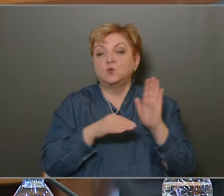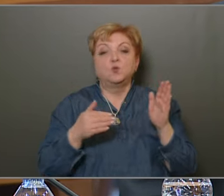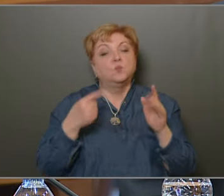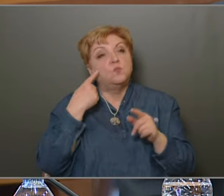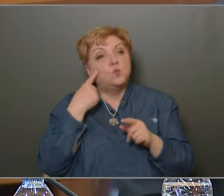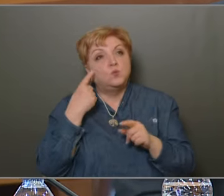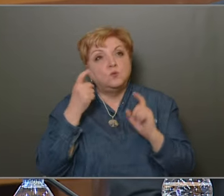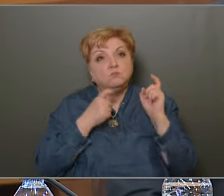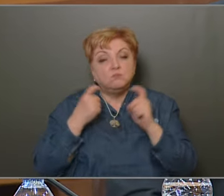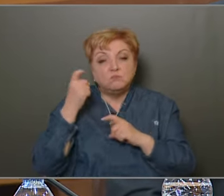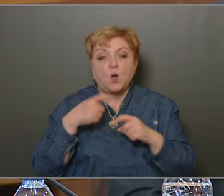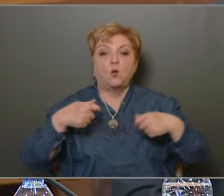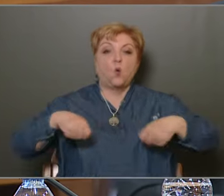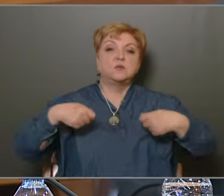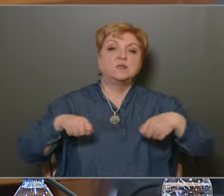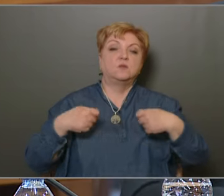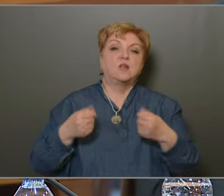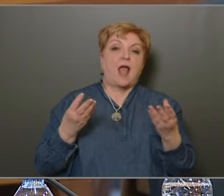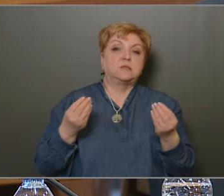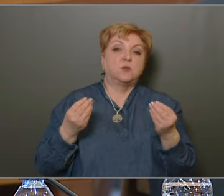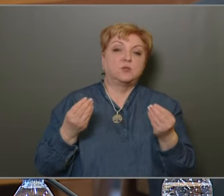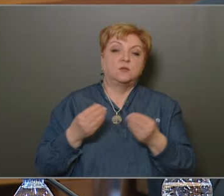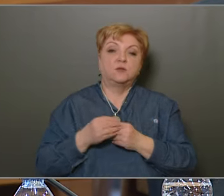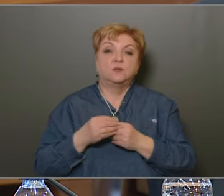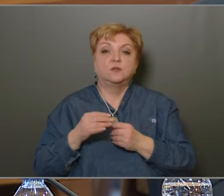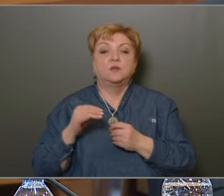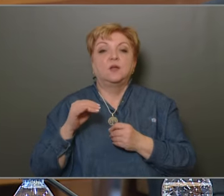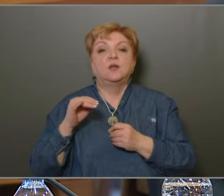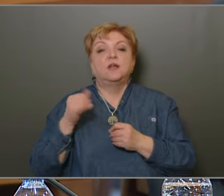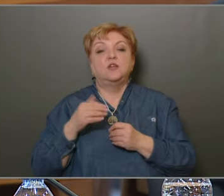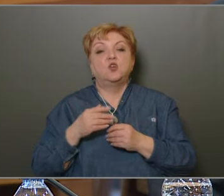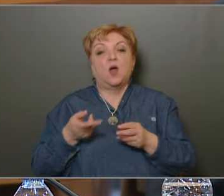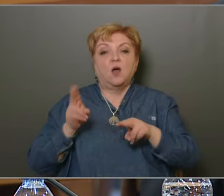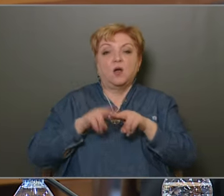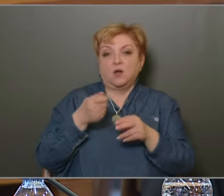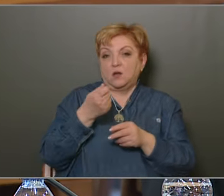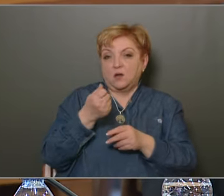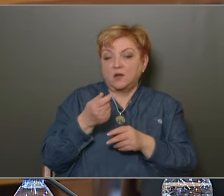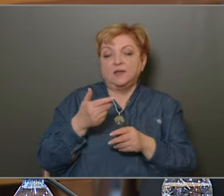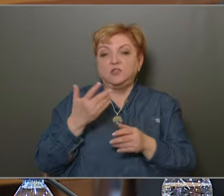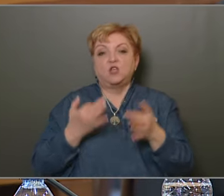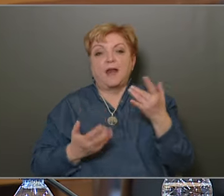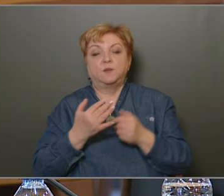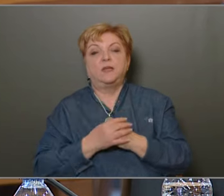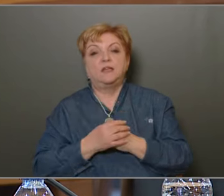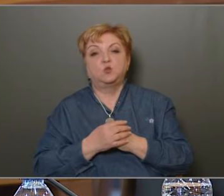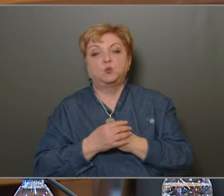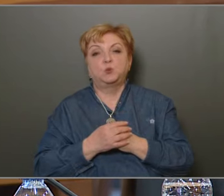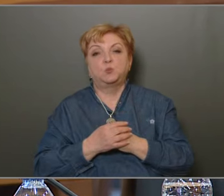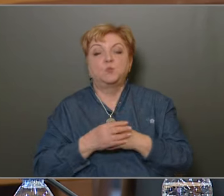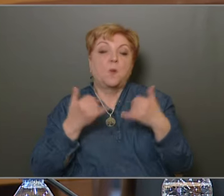Úgy találom, hogy a korszerűsüdő eszközpark és a növekvő ráfordítás itt is eredményes.